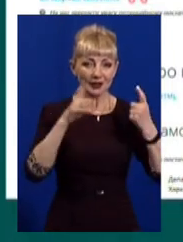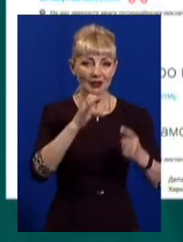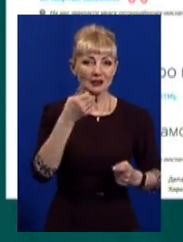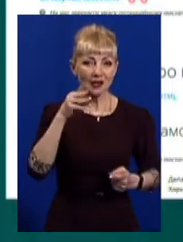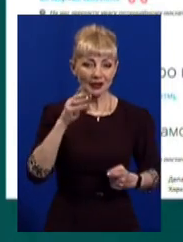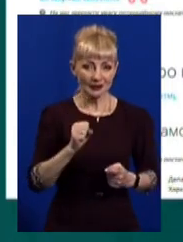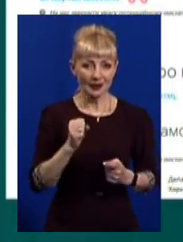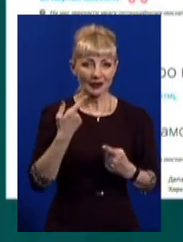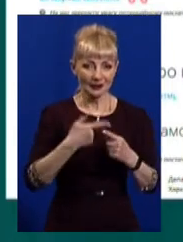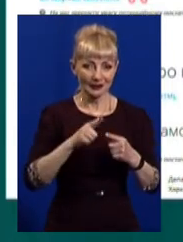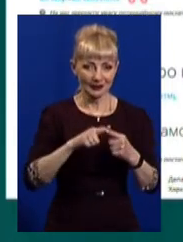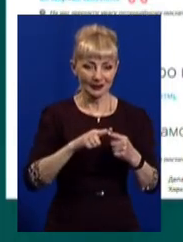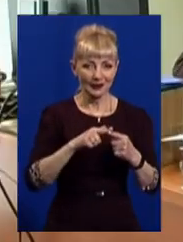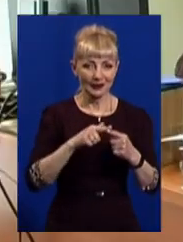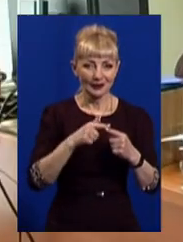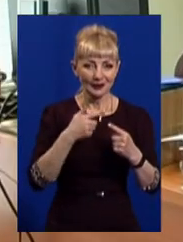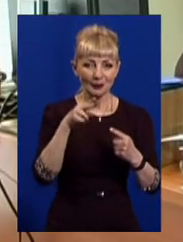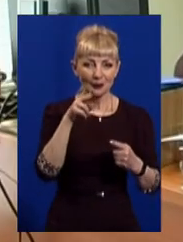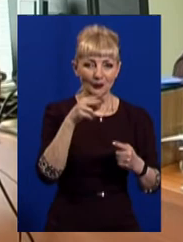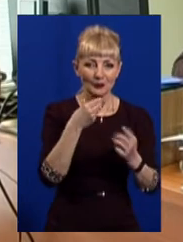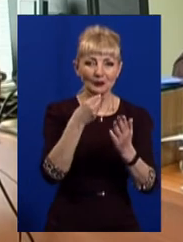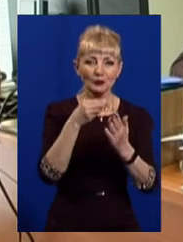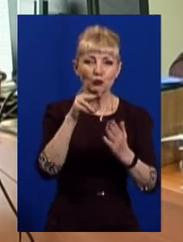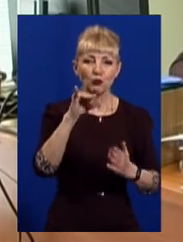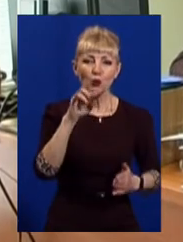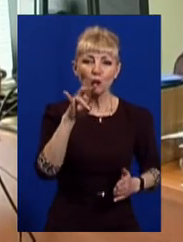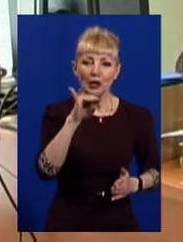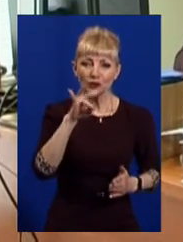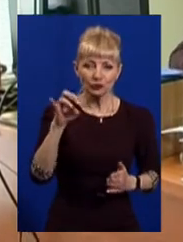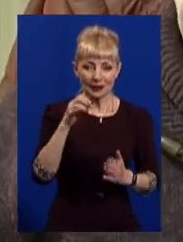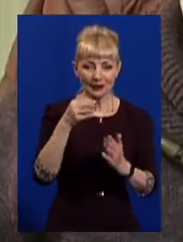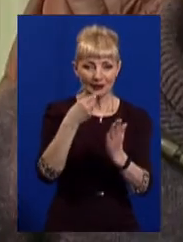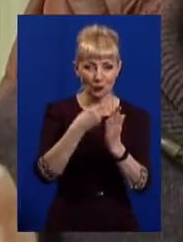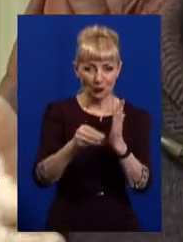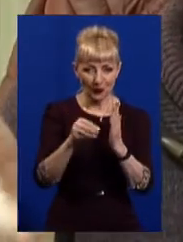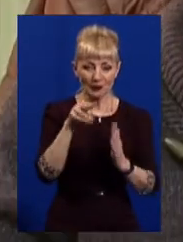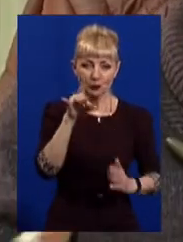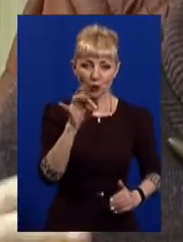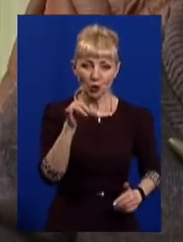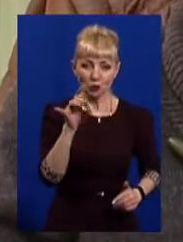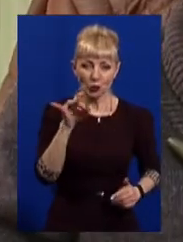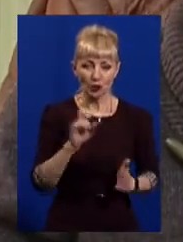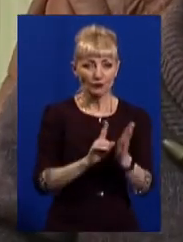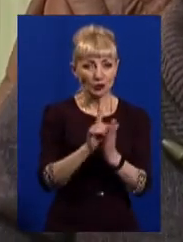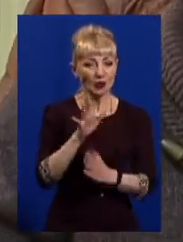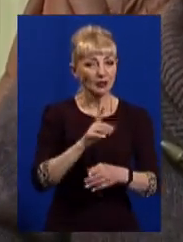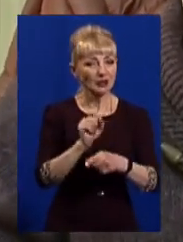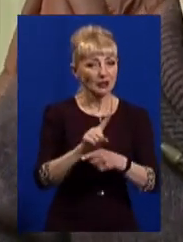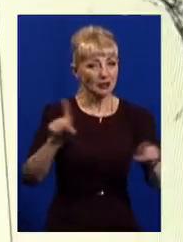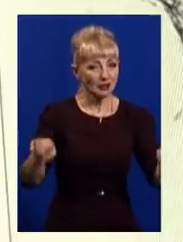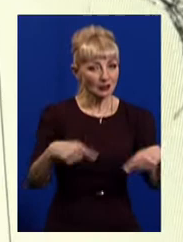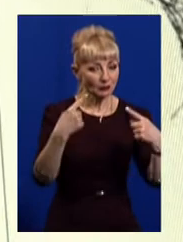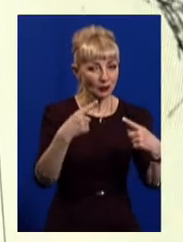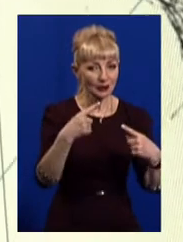системи публічних закупівель «Прозоро». Колега Софії Юрій Єрісов розповідає, спочатку отримали завдання створювати макет